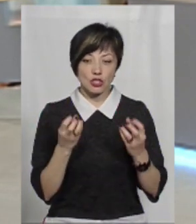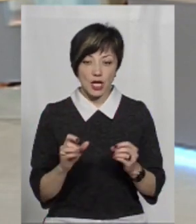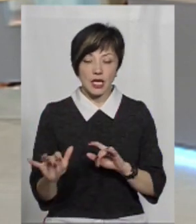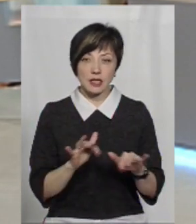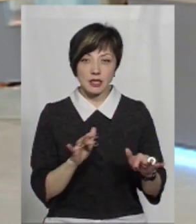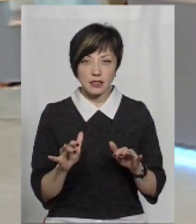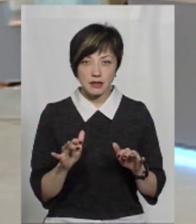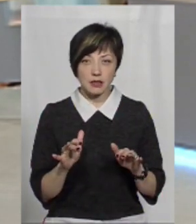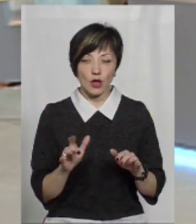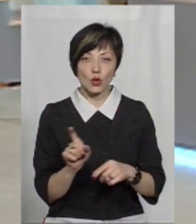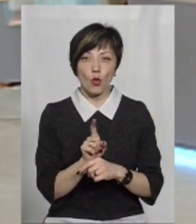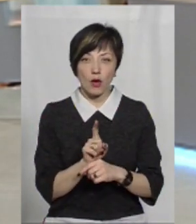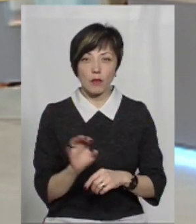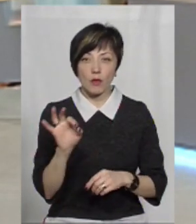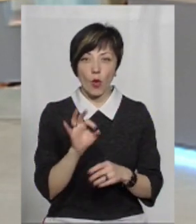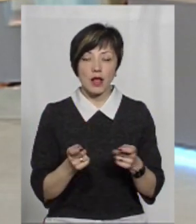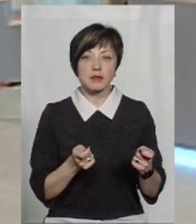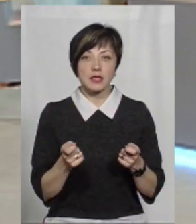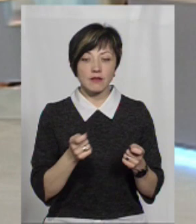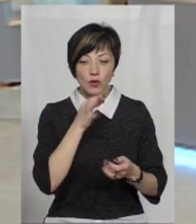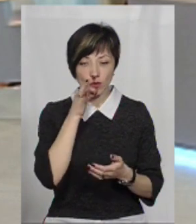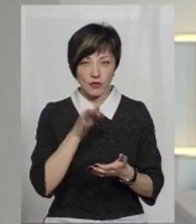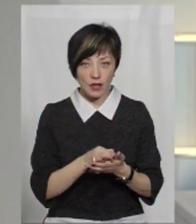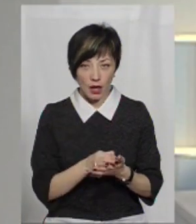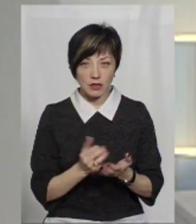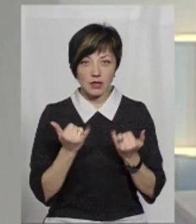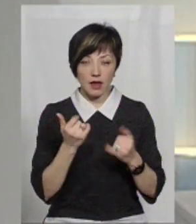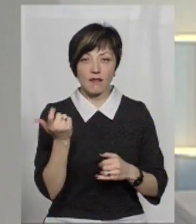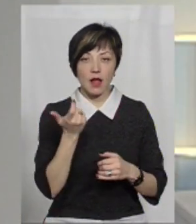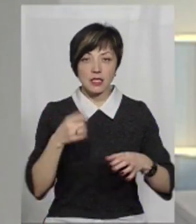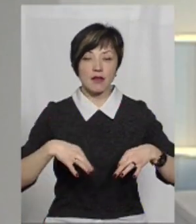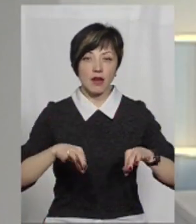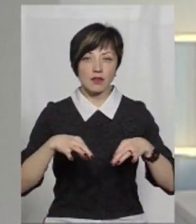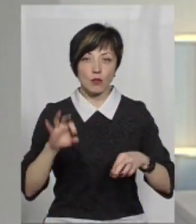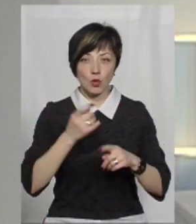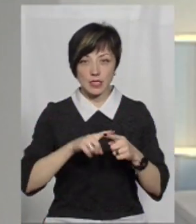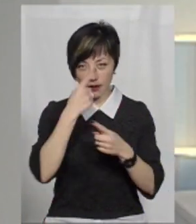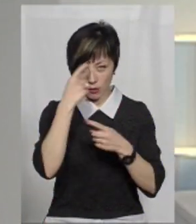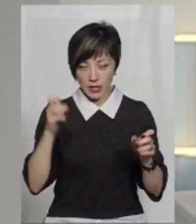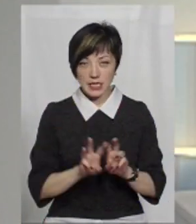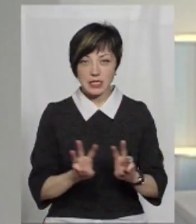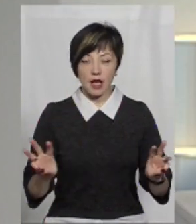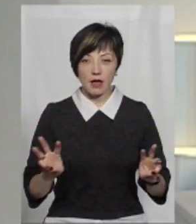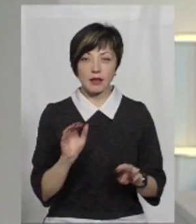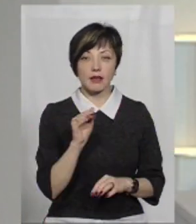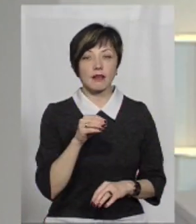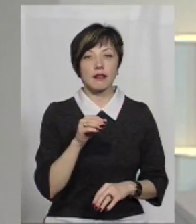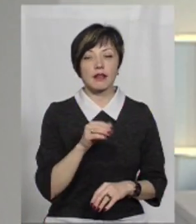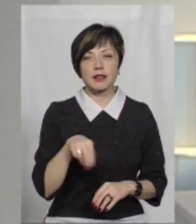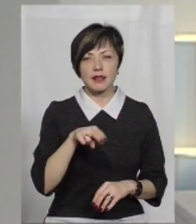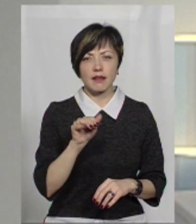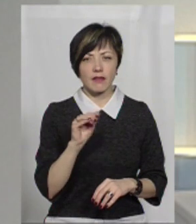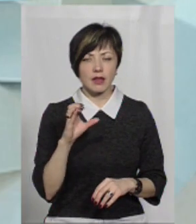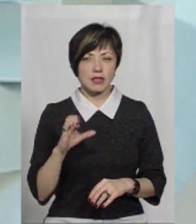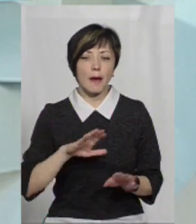діятимуть либералізовані норми щодо адміністративної відповідальності для власників автівок, про це інформує сайт ДФС, а що після